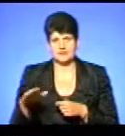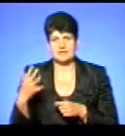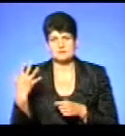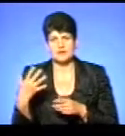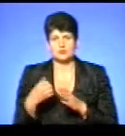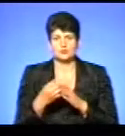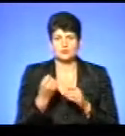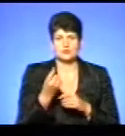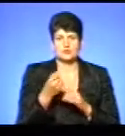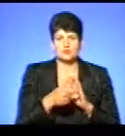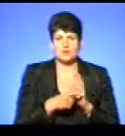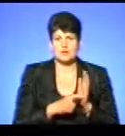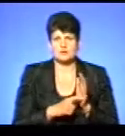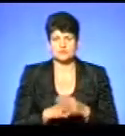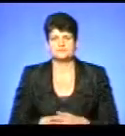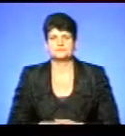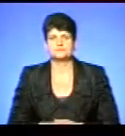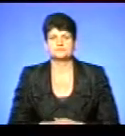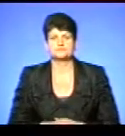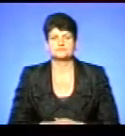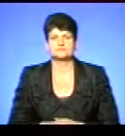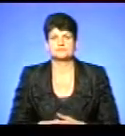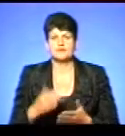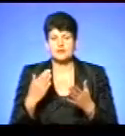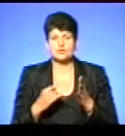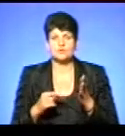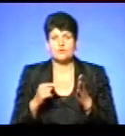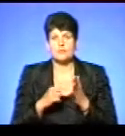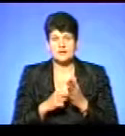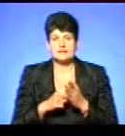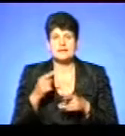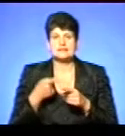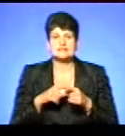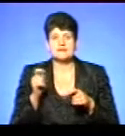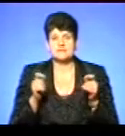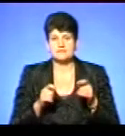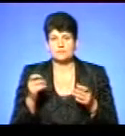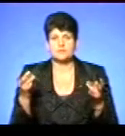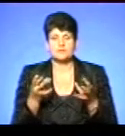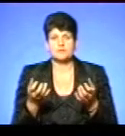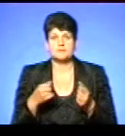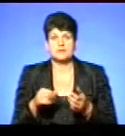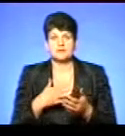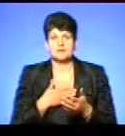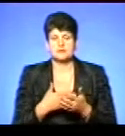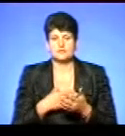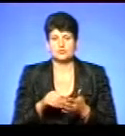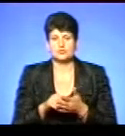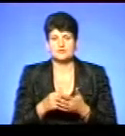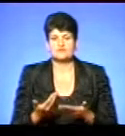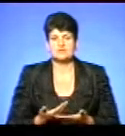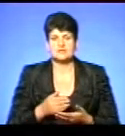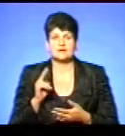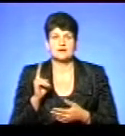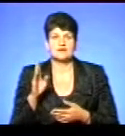до 11 класу. Щоб попасти на цей фестиваль, потрібно брати активну участь у житті КВН